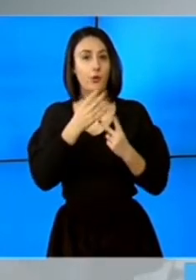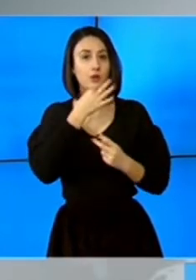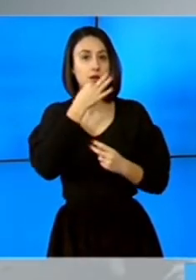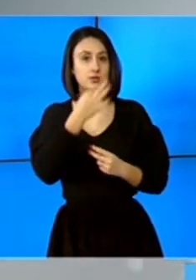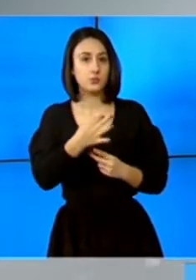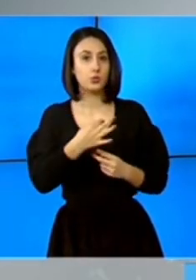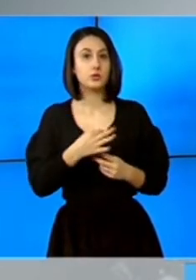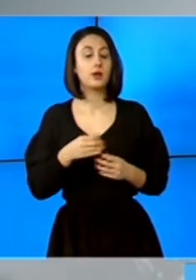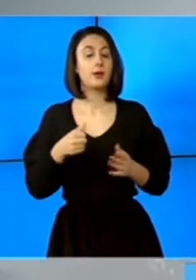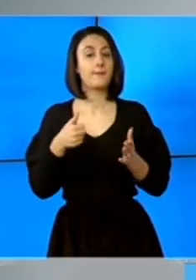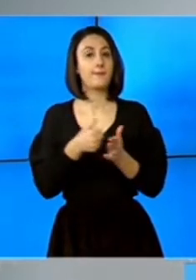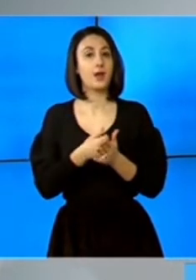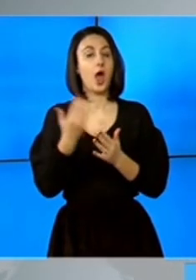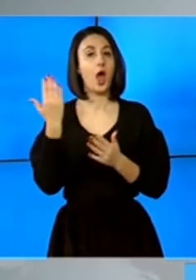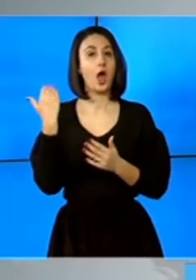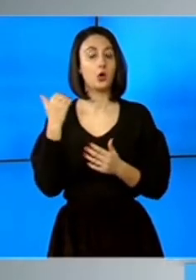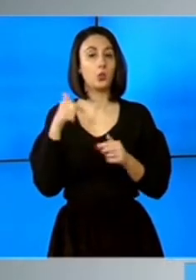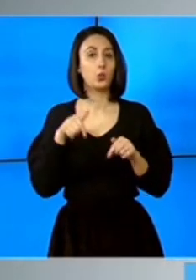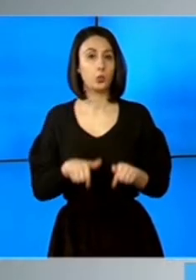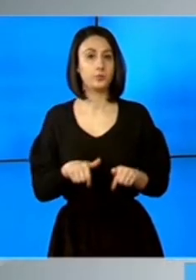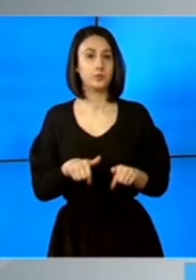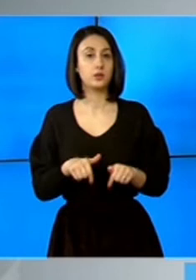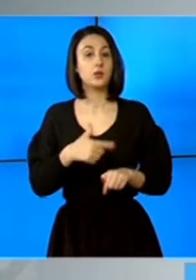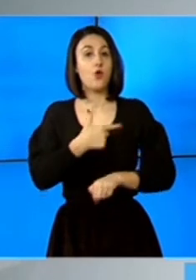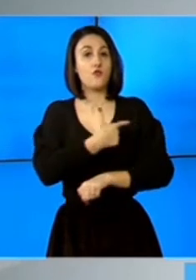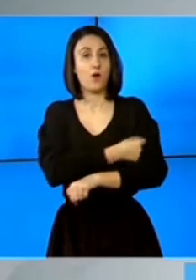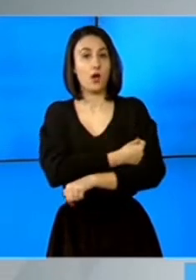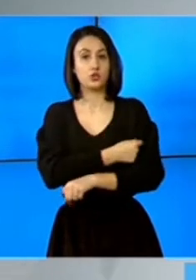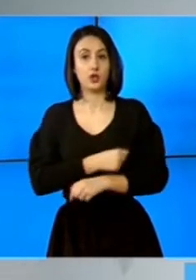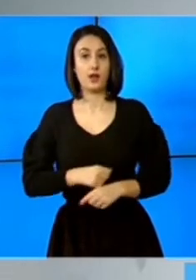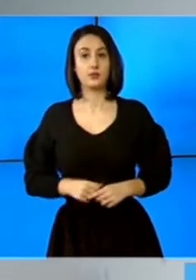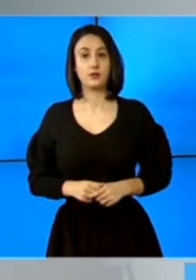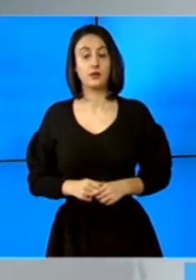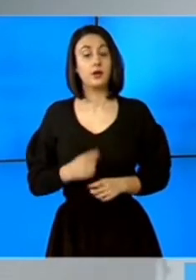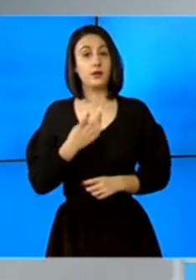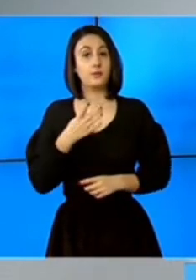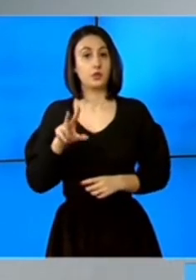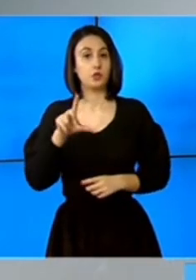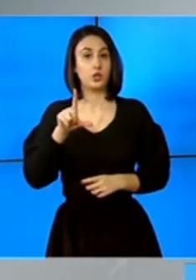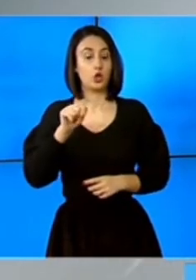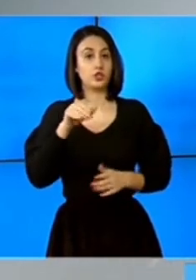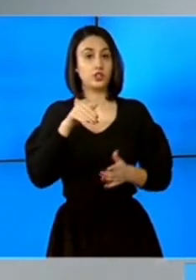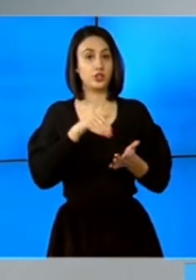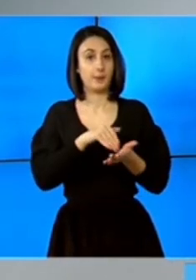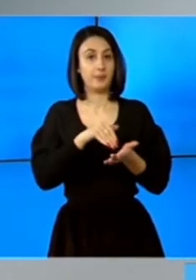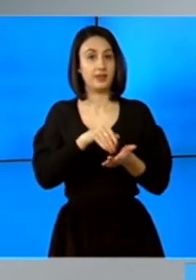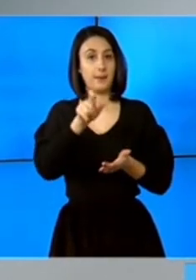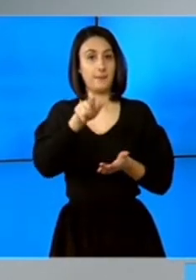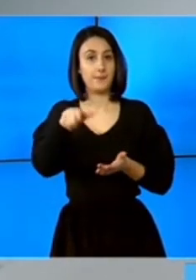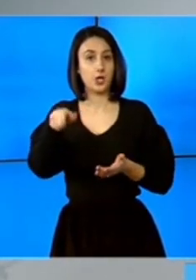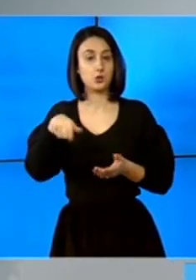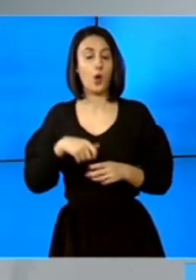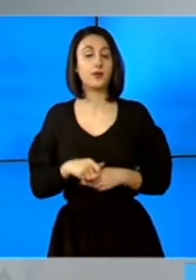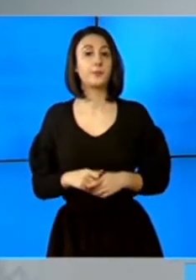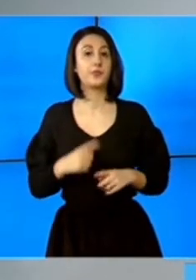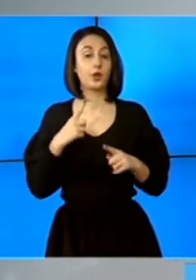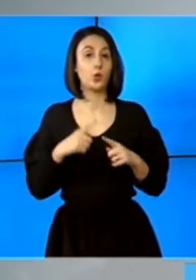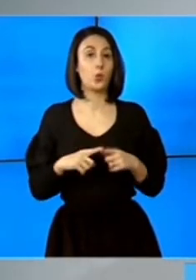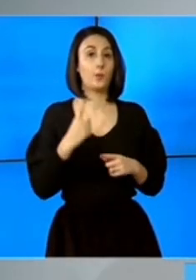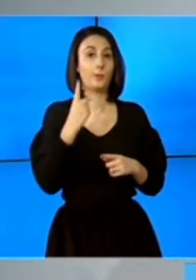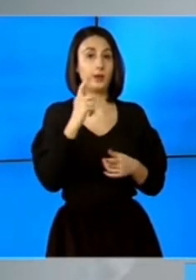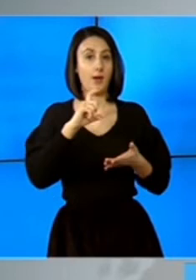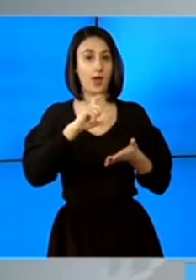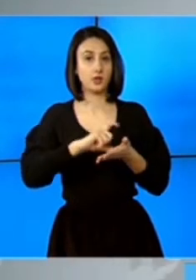că până acum s-au vaccinat 420.000 de persoane cu prima